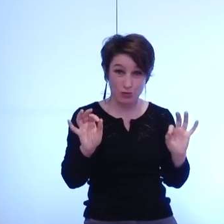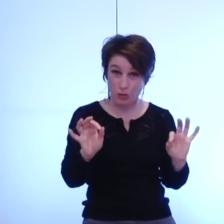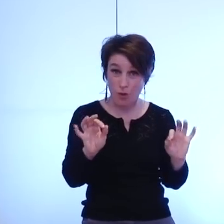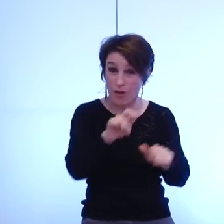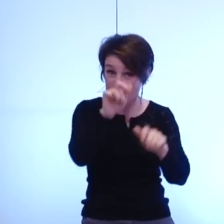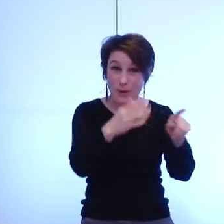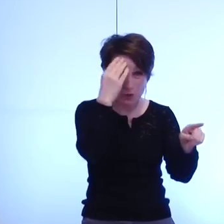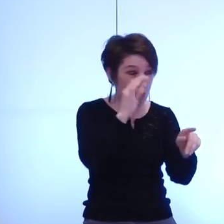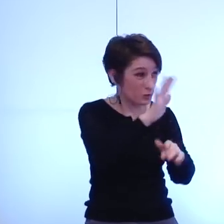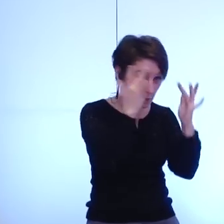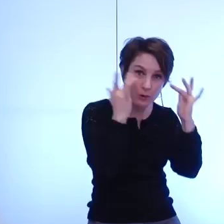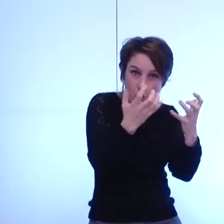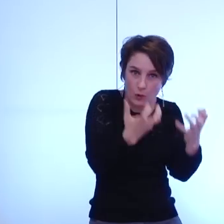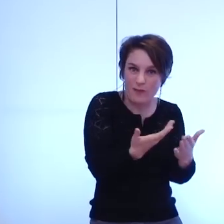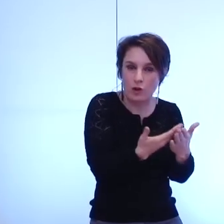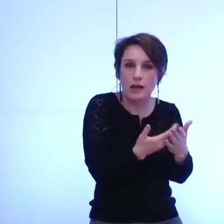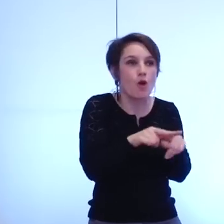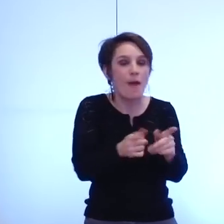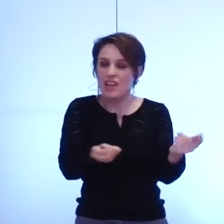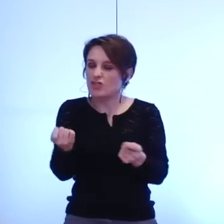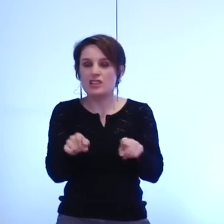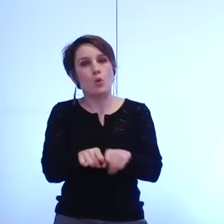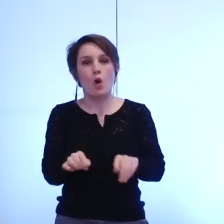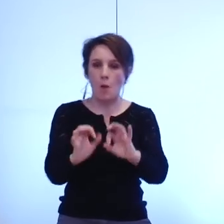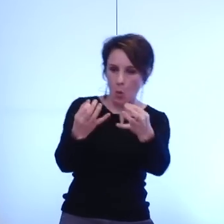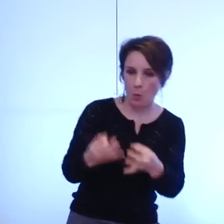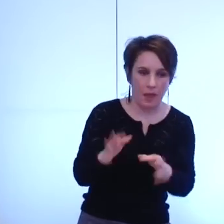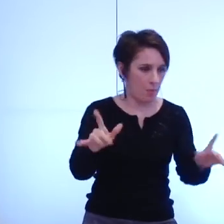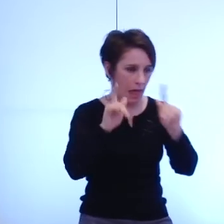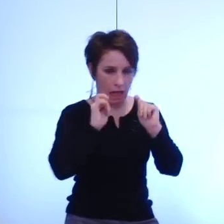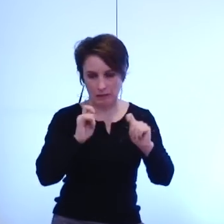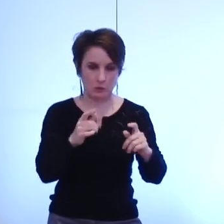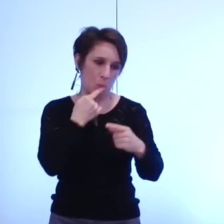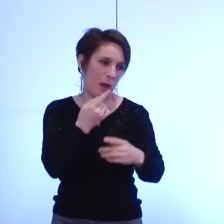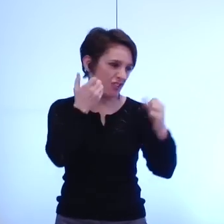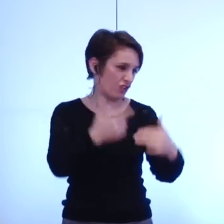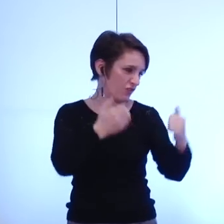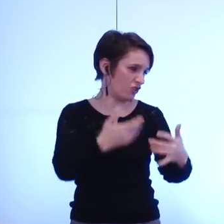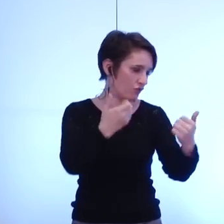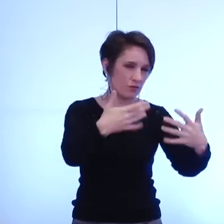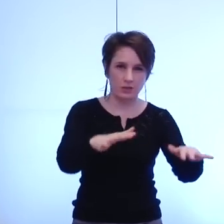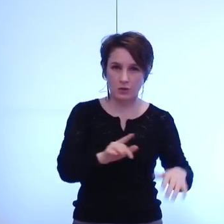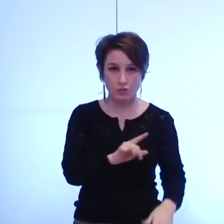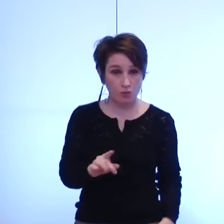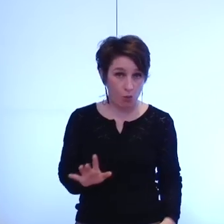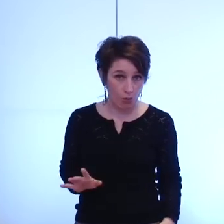'attendent de notre part les acteurs culturels non pas une gestion comptable à la petite semaine non pas un échange bilatéral avec le